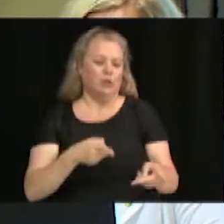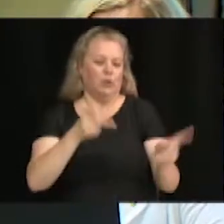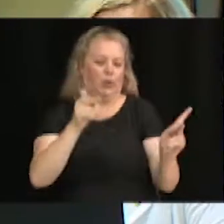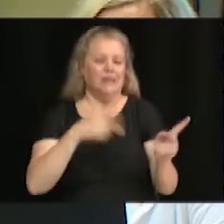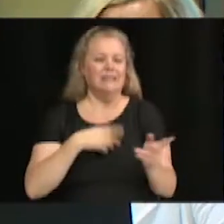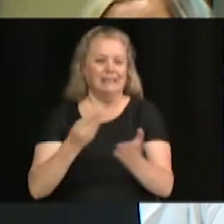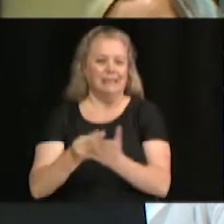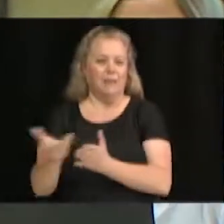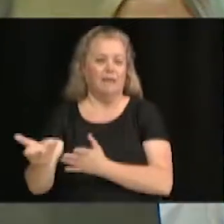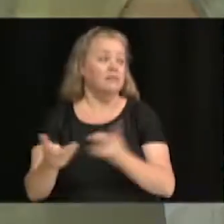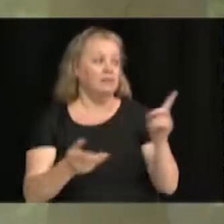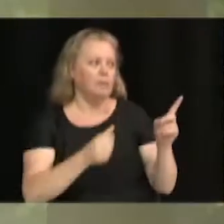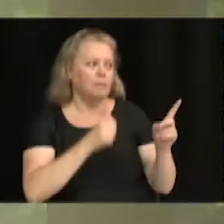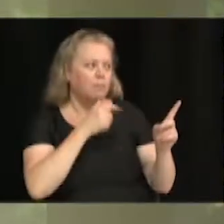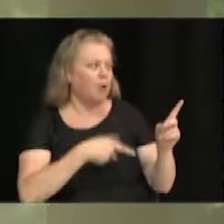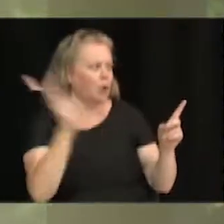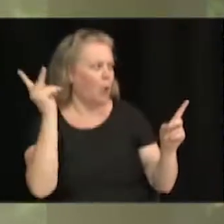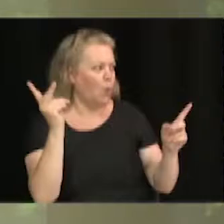Pas trop.